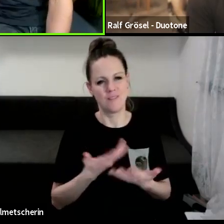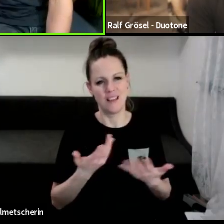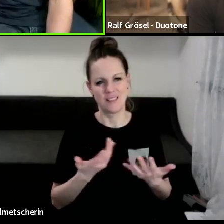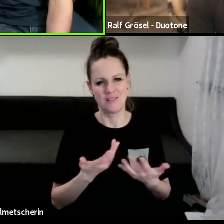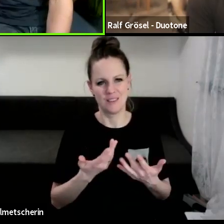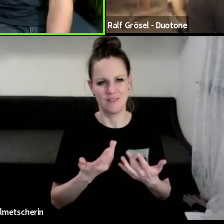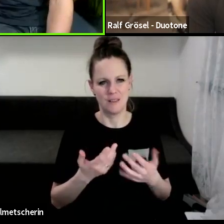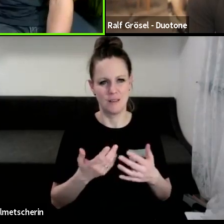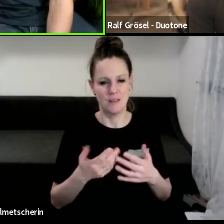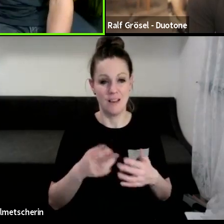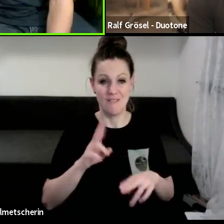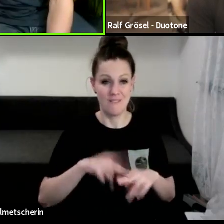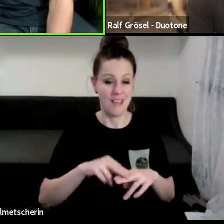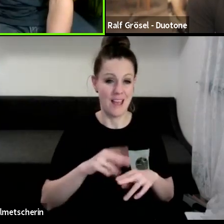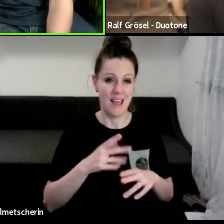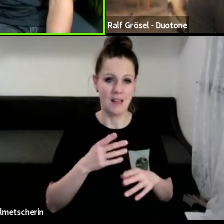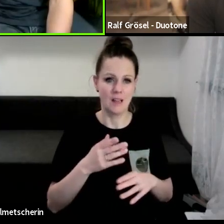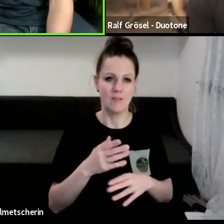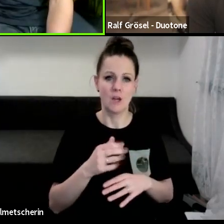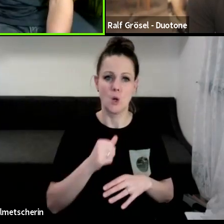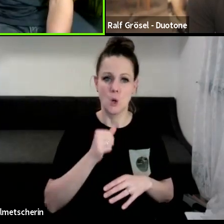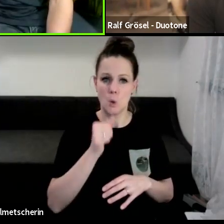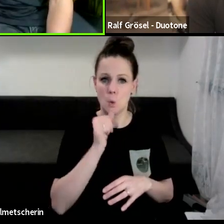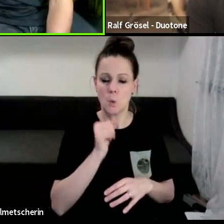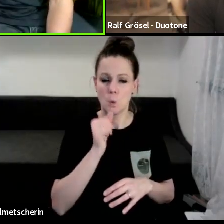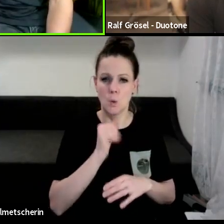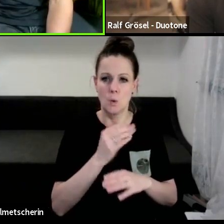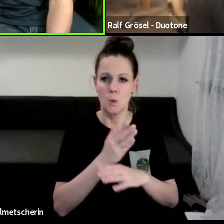lasch vor, wenn ich ihn da im grünen Bereich aufpumpe.